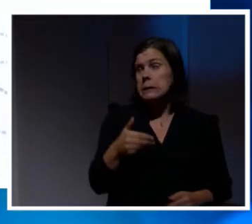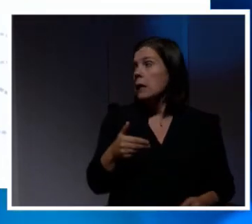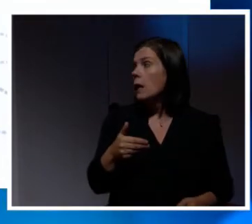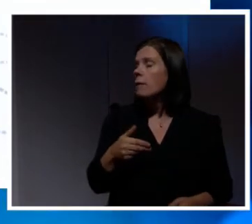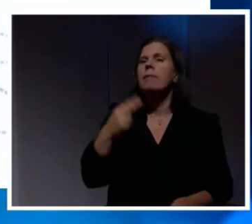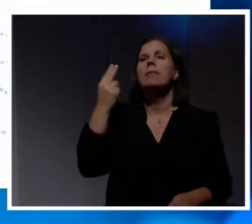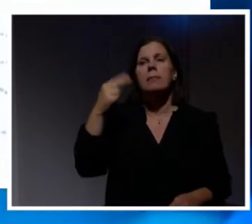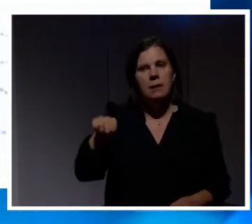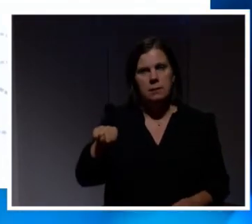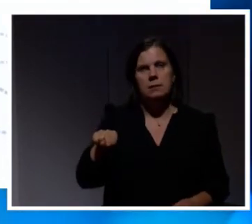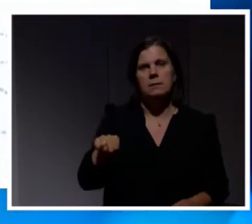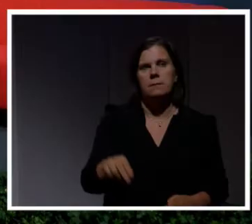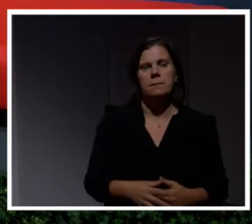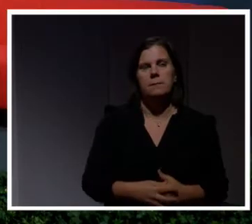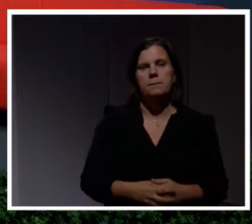Nej.